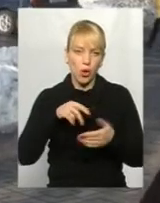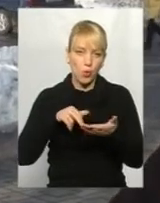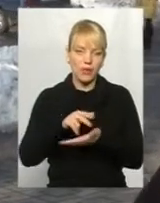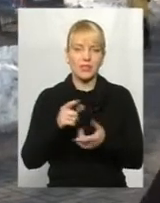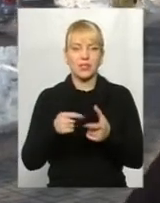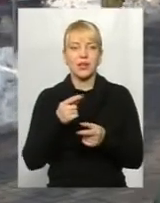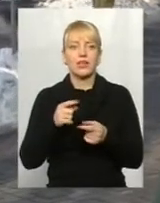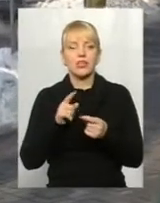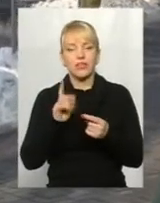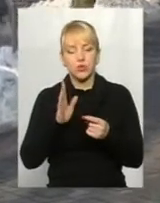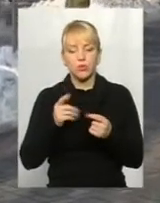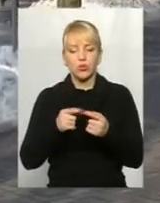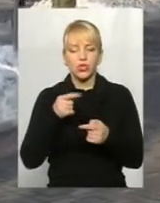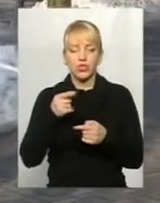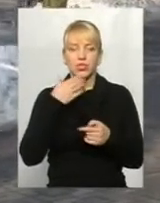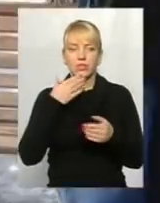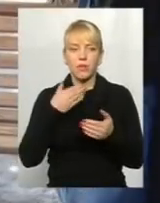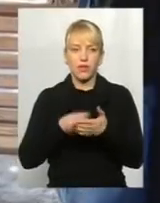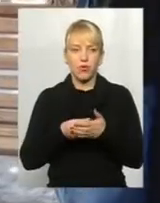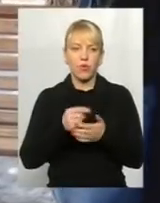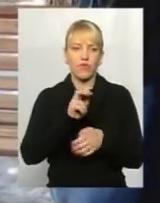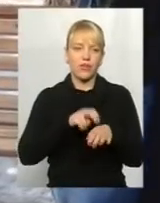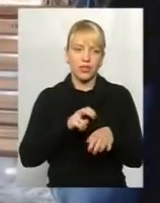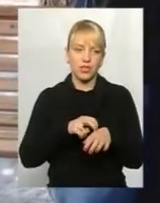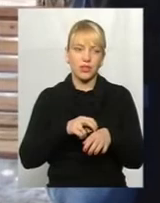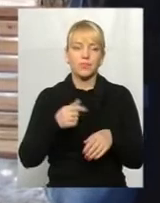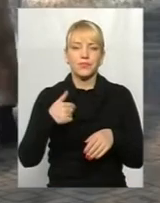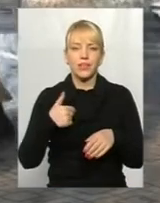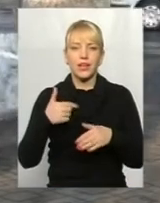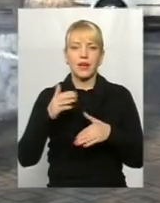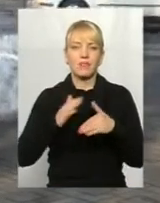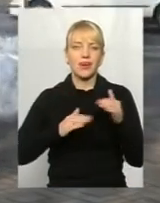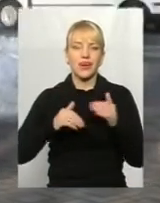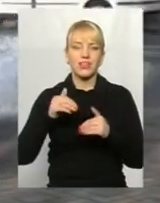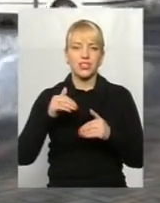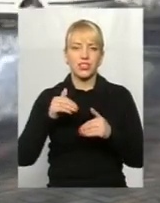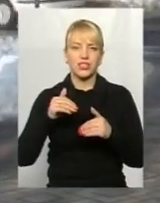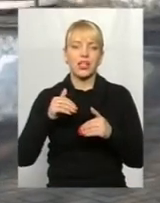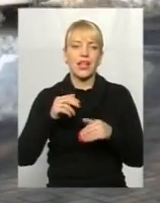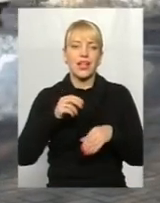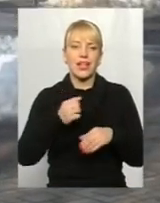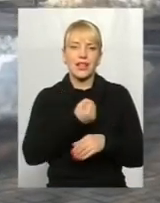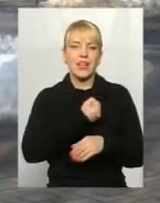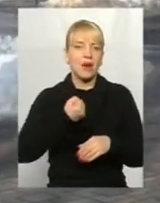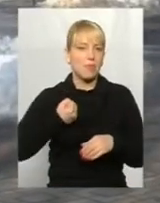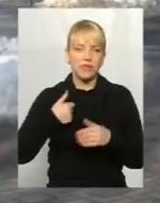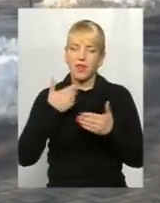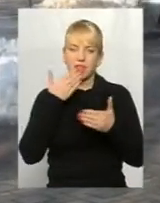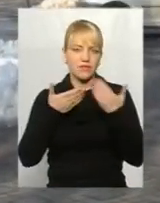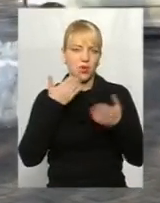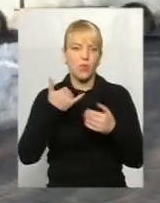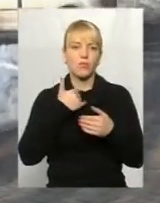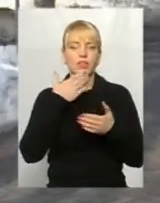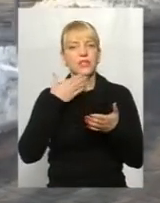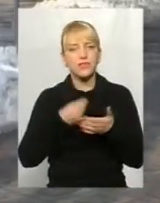буде через свого врача, я так розумію. Я практично к терапевту не звертаюсь. У мене більше такі, є